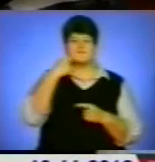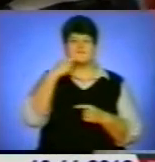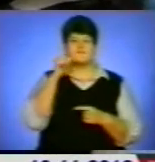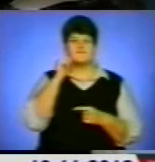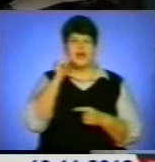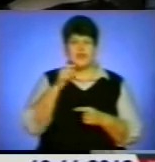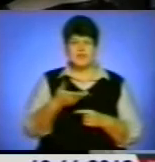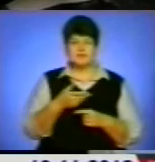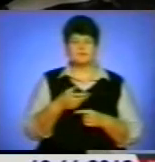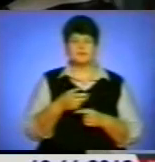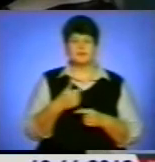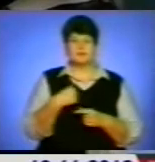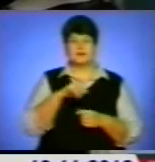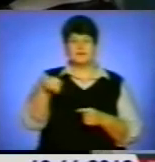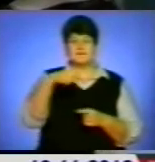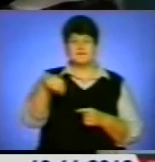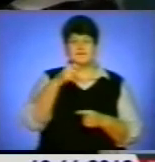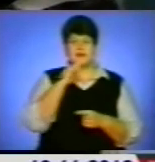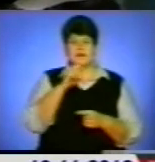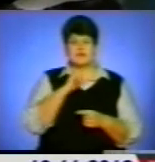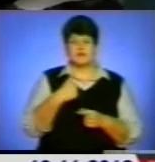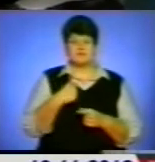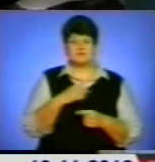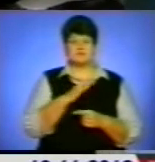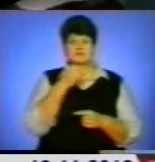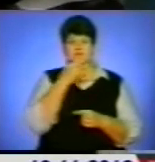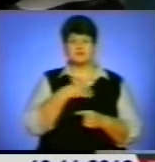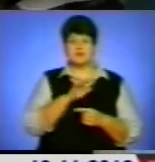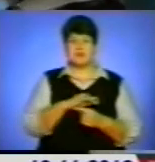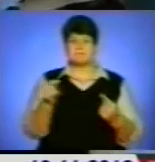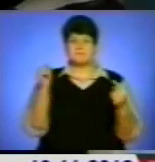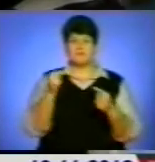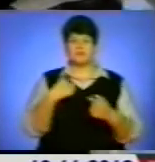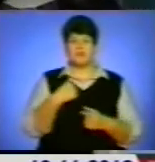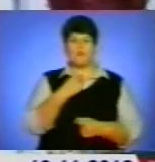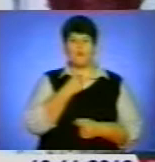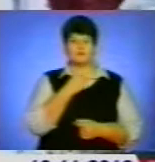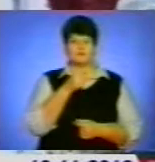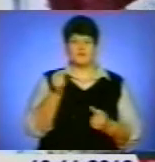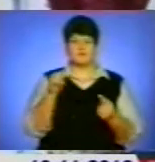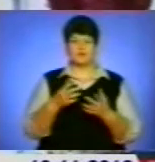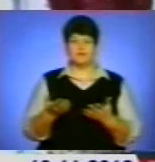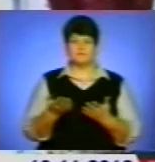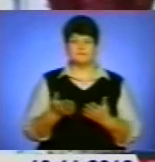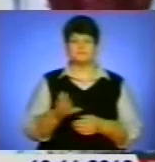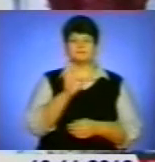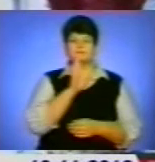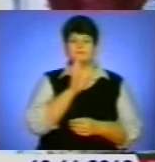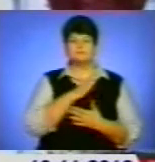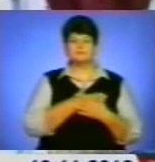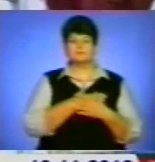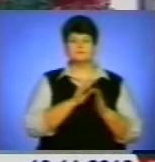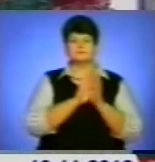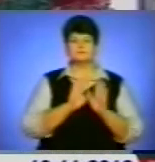і я там співав ту пісню і сказали, що пісня не підійшла до мого голосу і тоді сказали, що не підходить. Дівчатам, до душі, ліричні жанри,